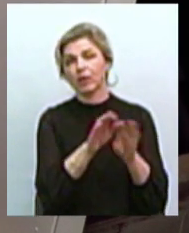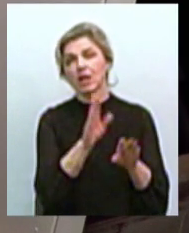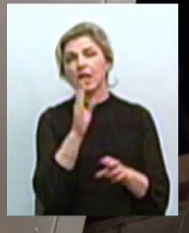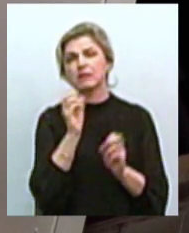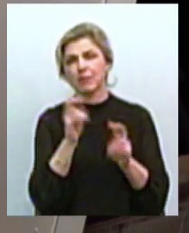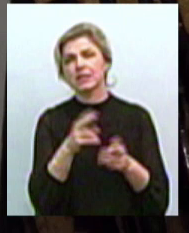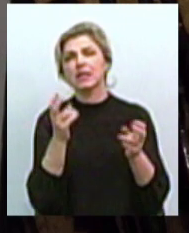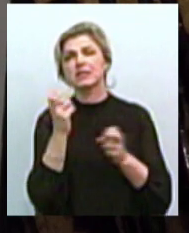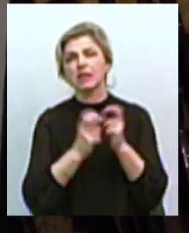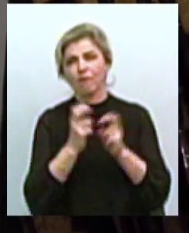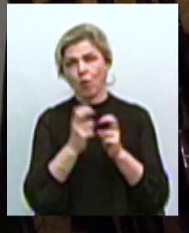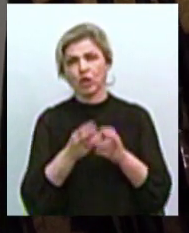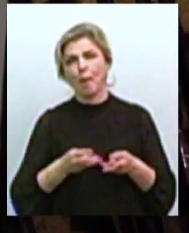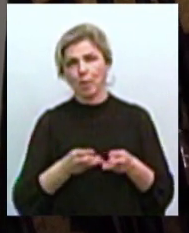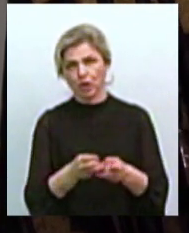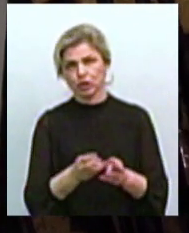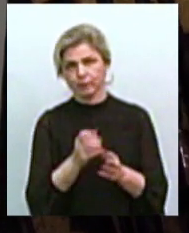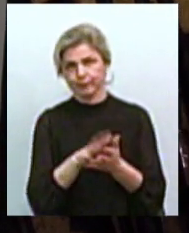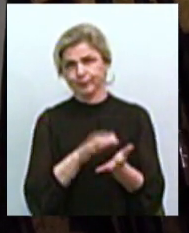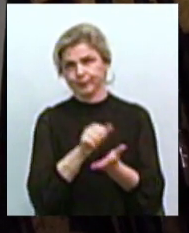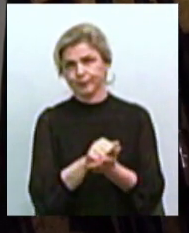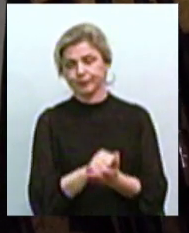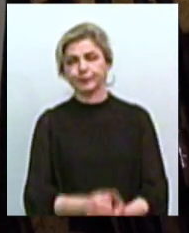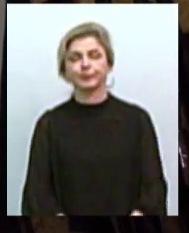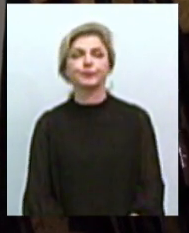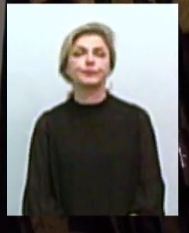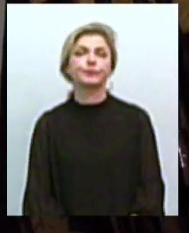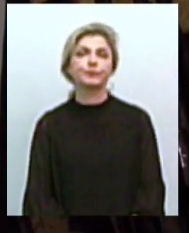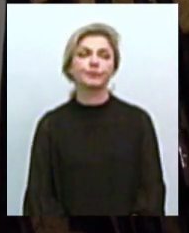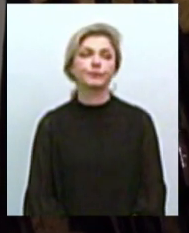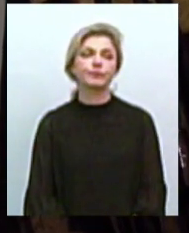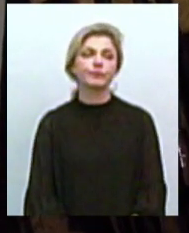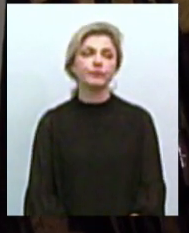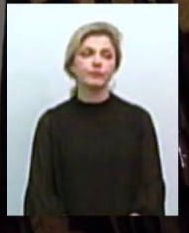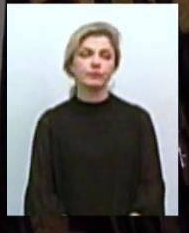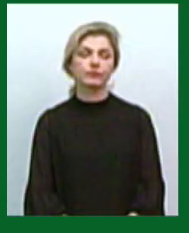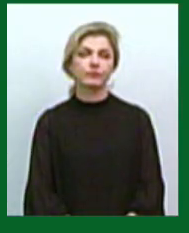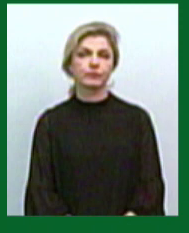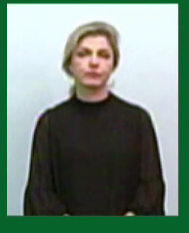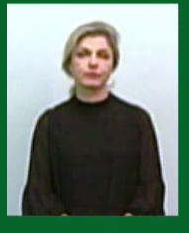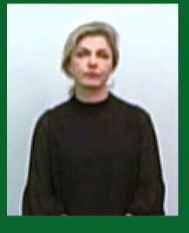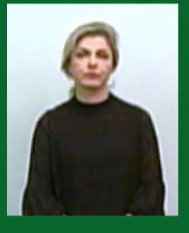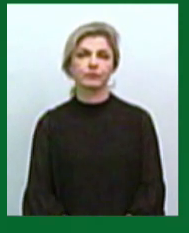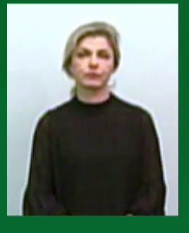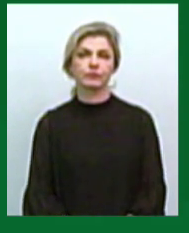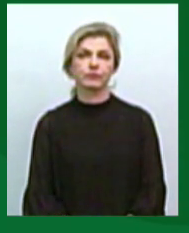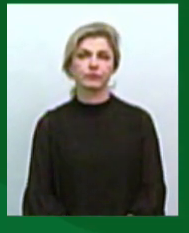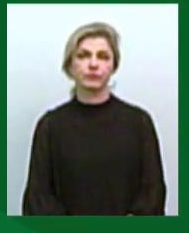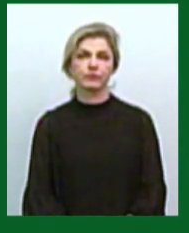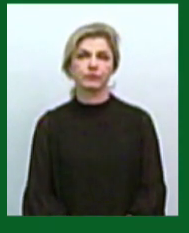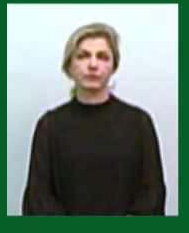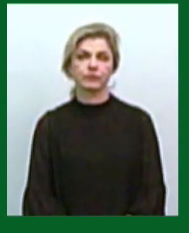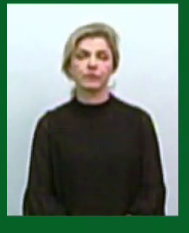спеціальній печі. Олександр Гордієнко, Юлія Кузкова. Новини на Суспільному. Миколаїв. В